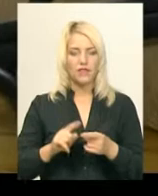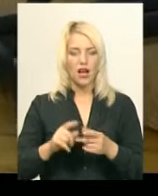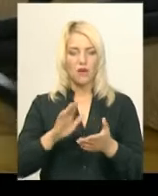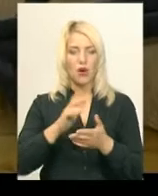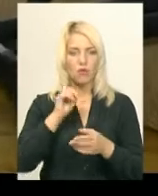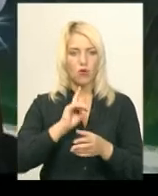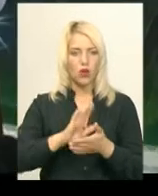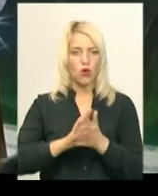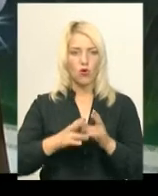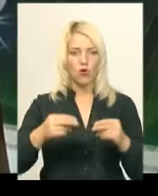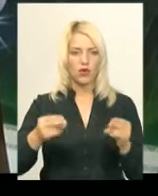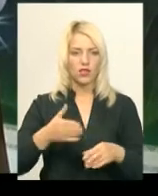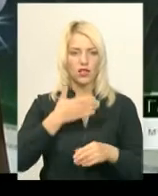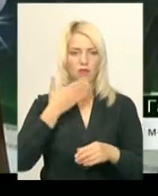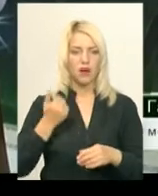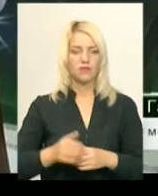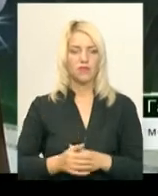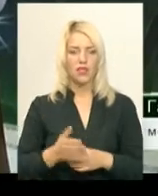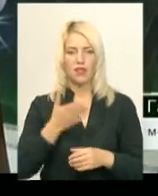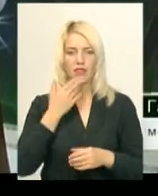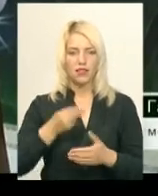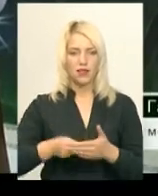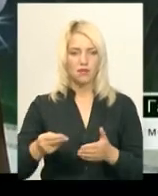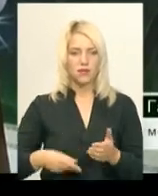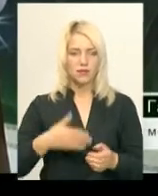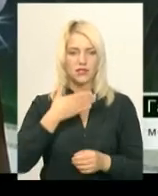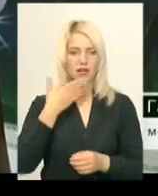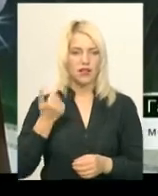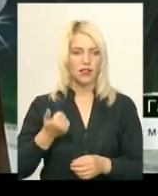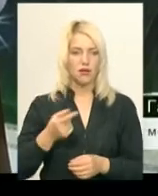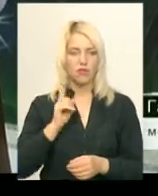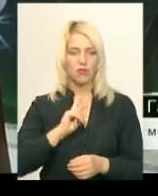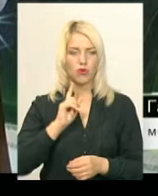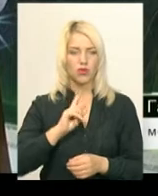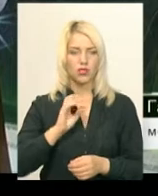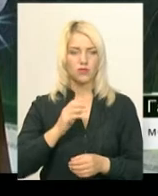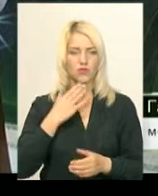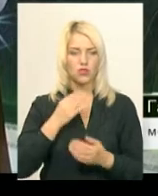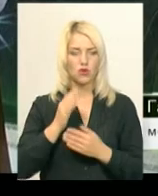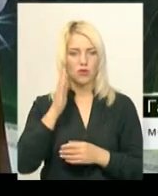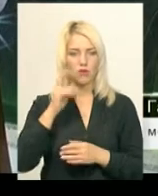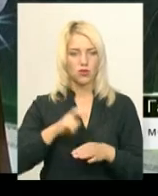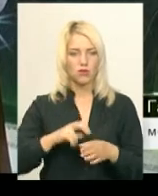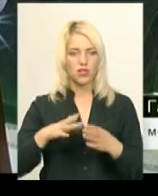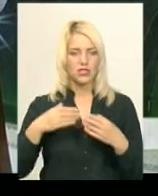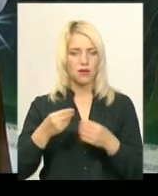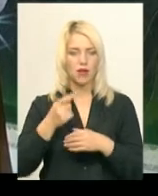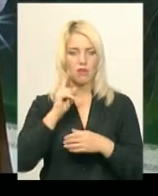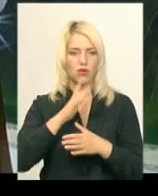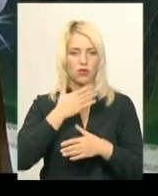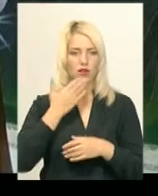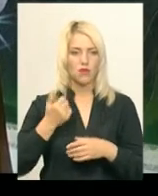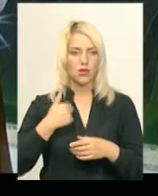лікарям поки не підписала. Я ще не підписала угоди зі своїм лікарем майбутнім, сімейним. Ну,